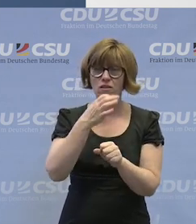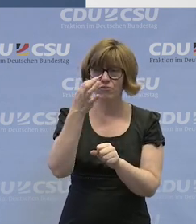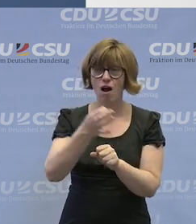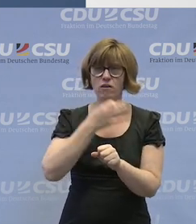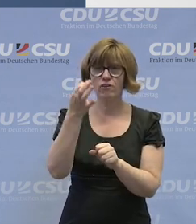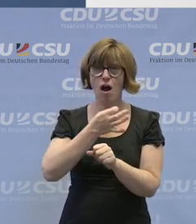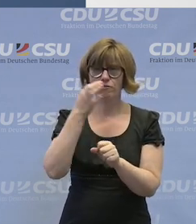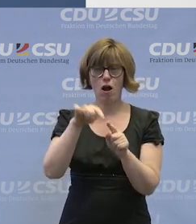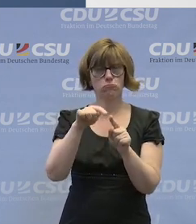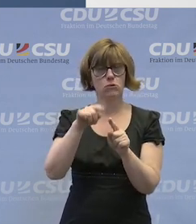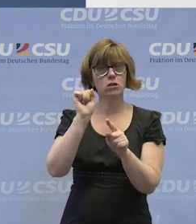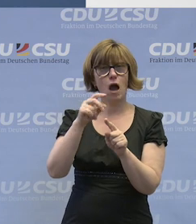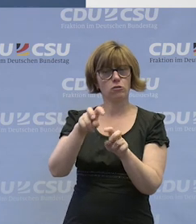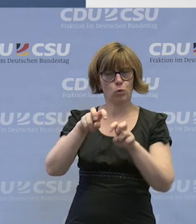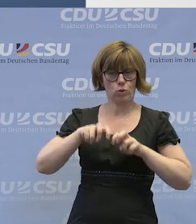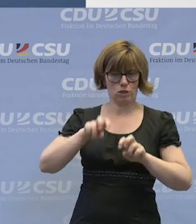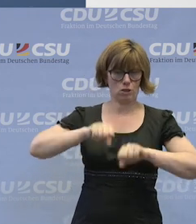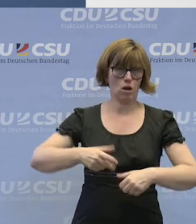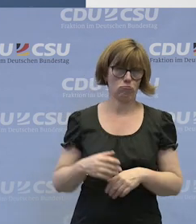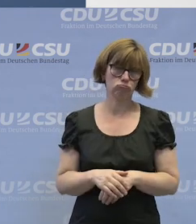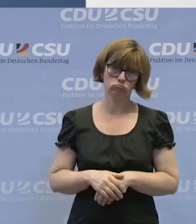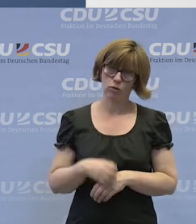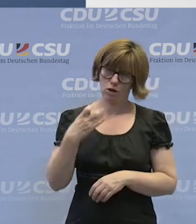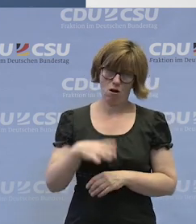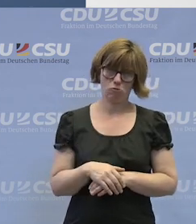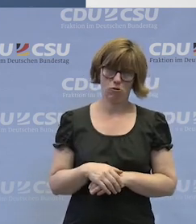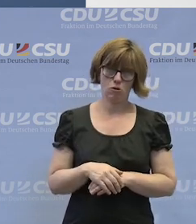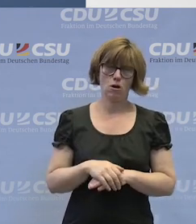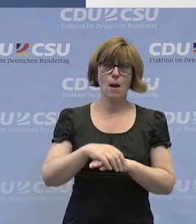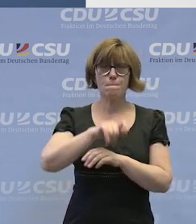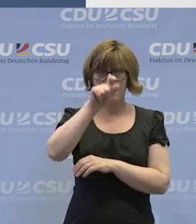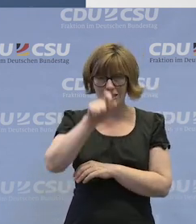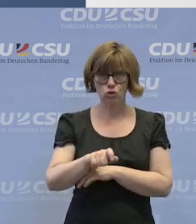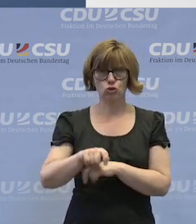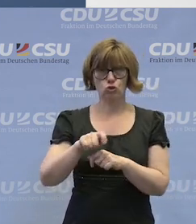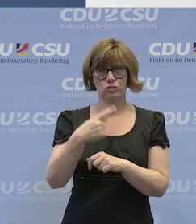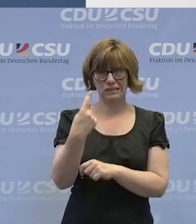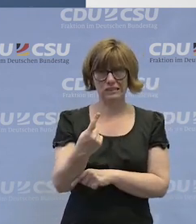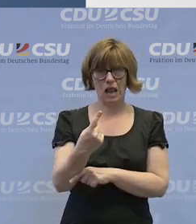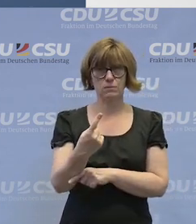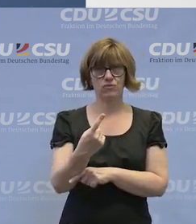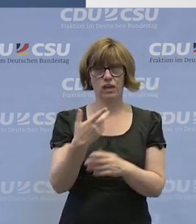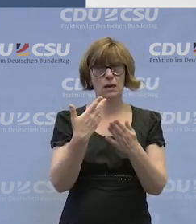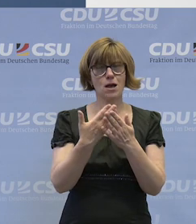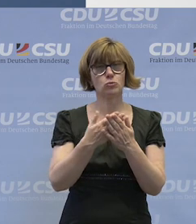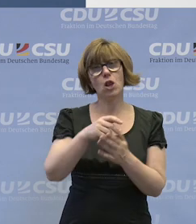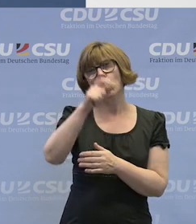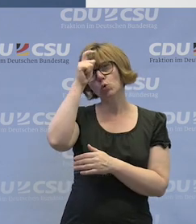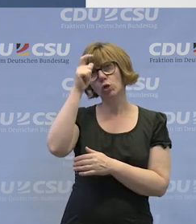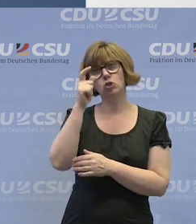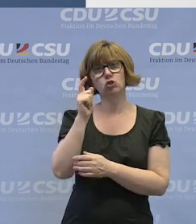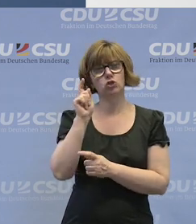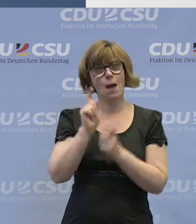sehr stark Rücksicht nehmen kann und einen Mensch natürlich, der beispielsweise einen türkischen